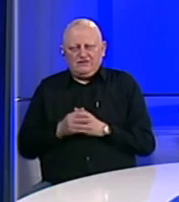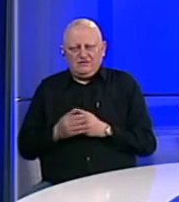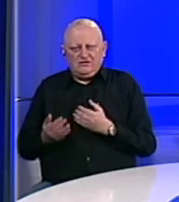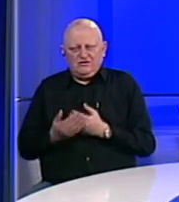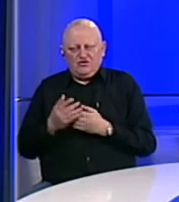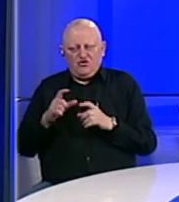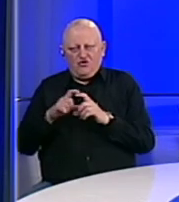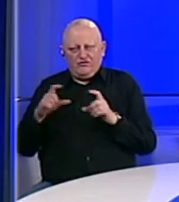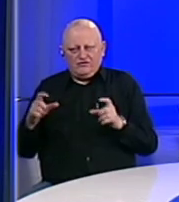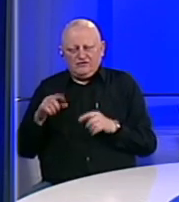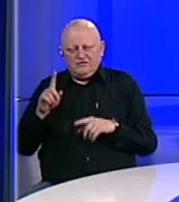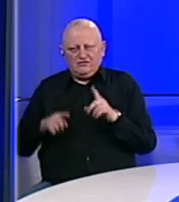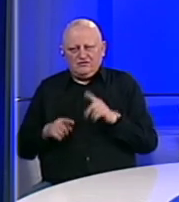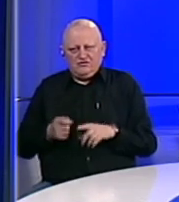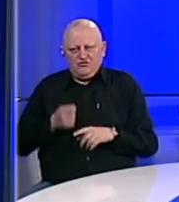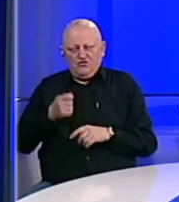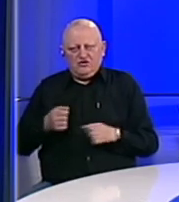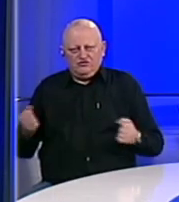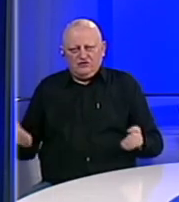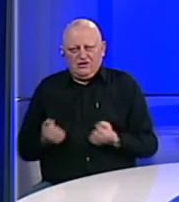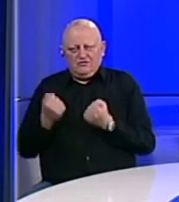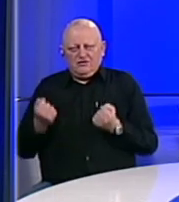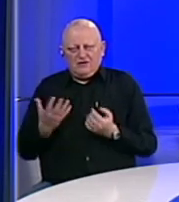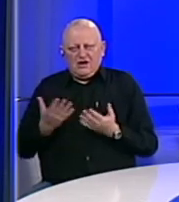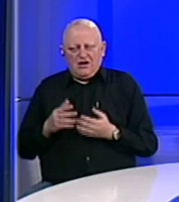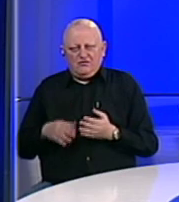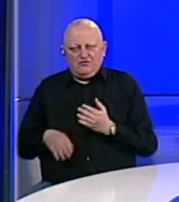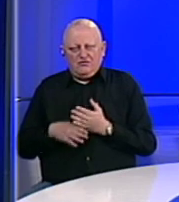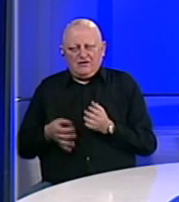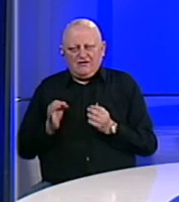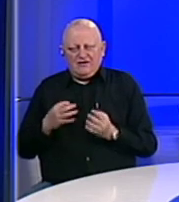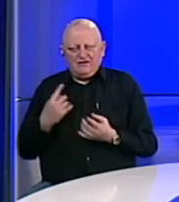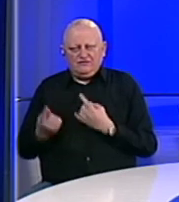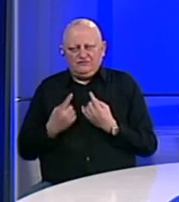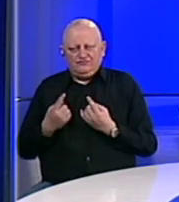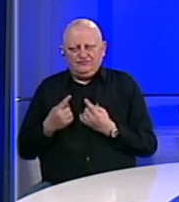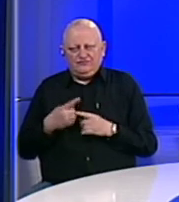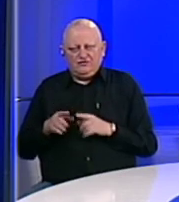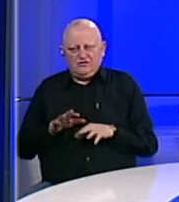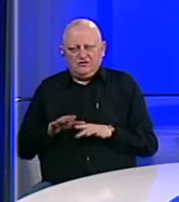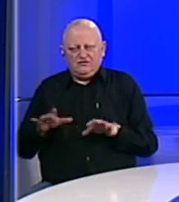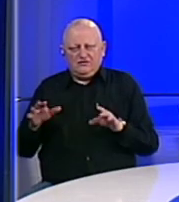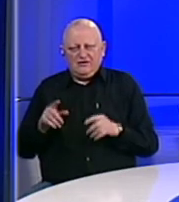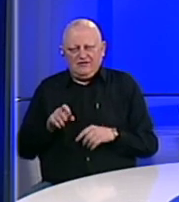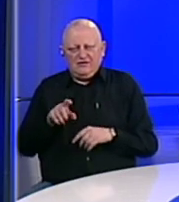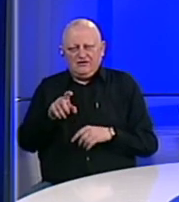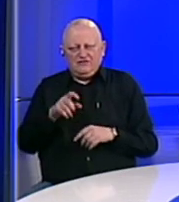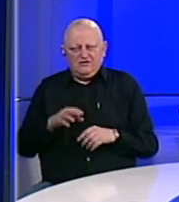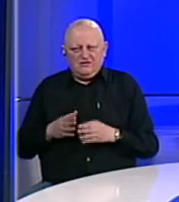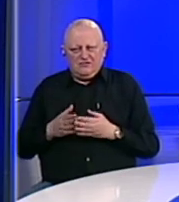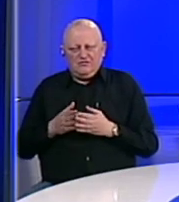Mnoge institucije i pojedinci ulažu napore kako bi pomogli da vanredno stanje uslijed širenja koronavirusa